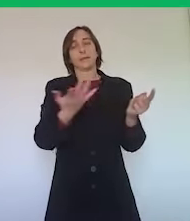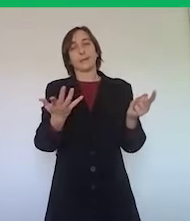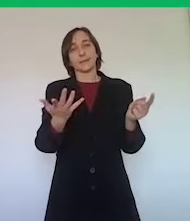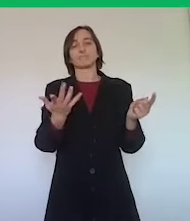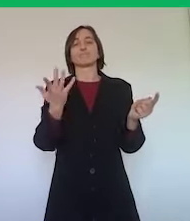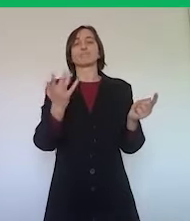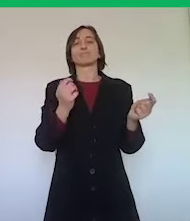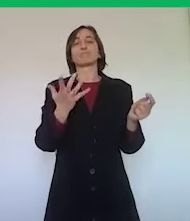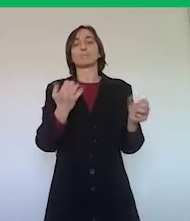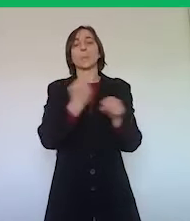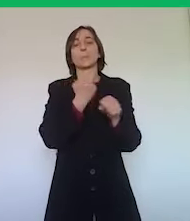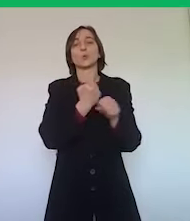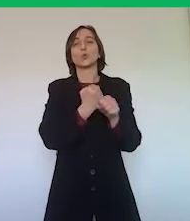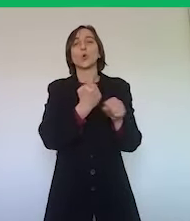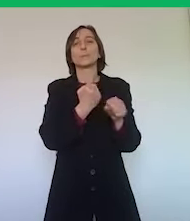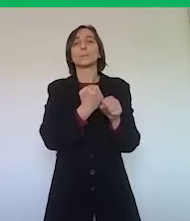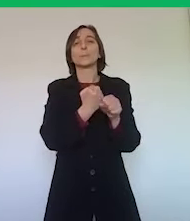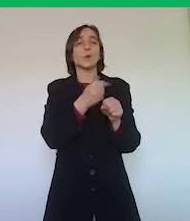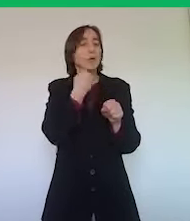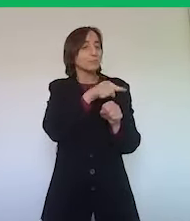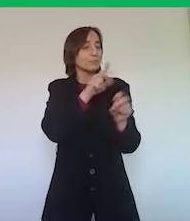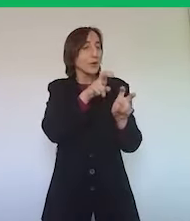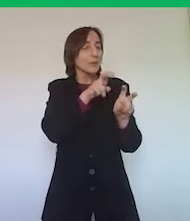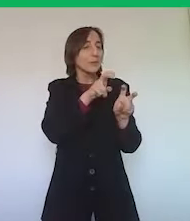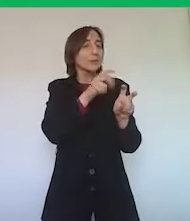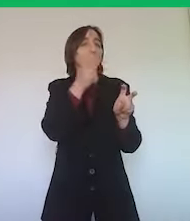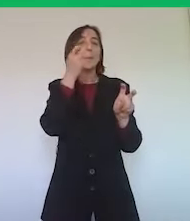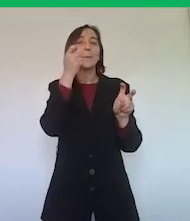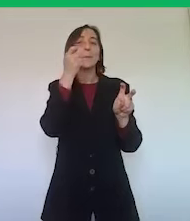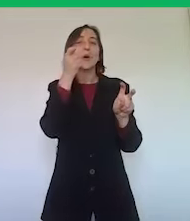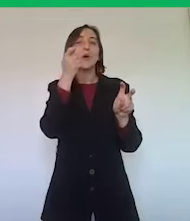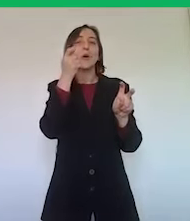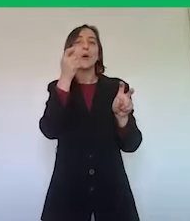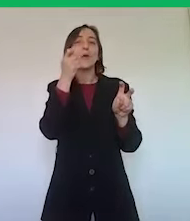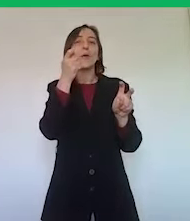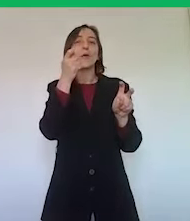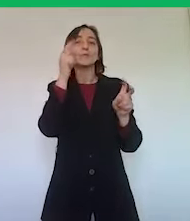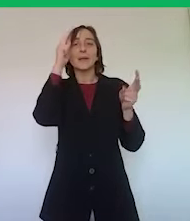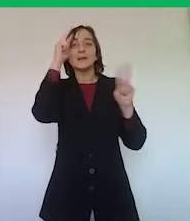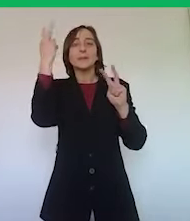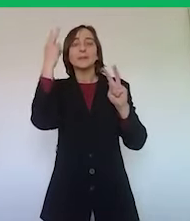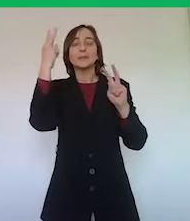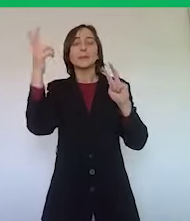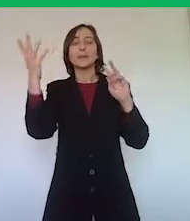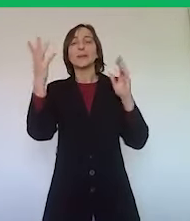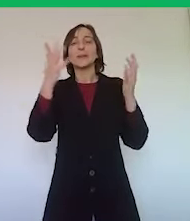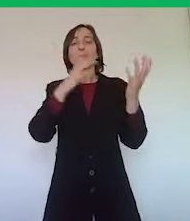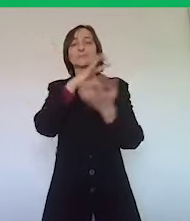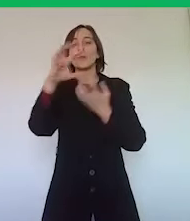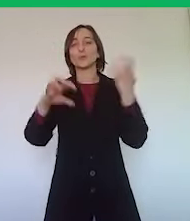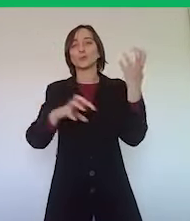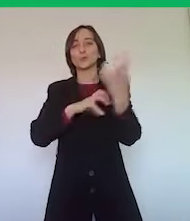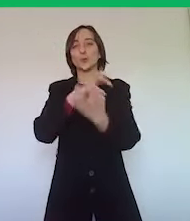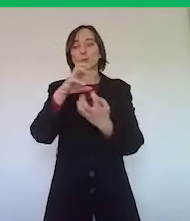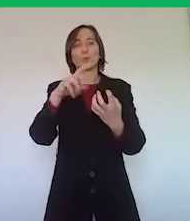in effetti un po' di confusione interpretativa legata anche ad alcune dichiarazioni che sono state